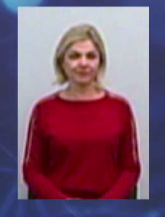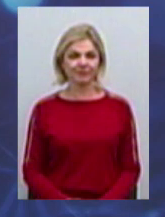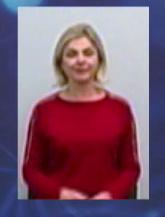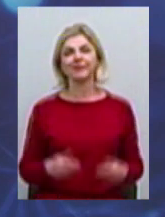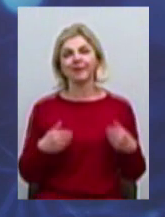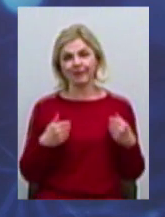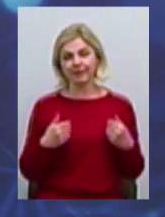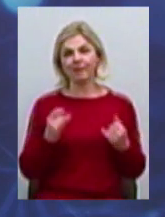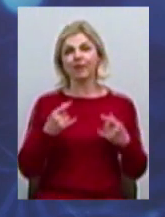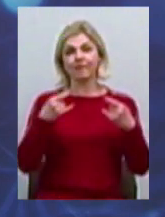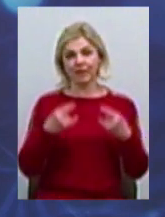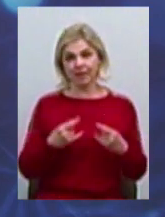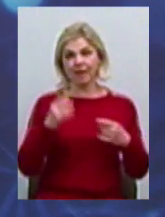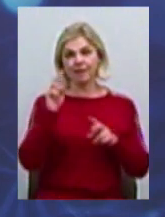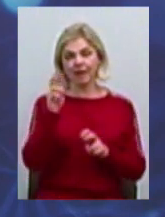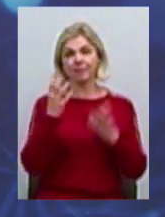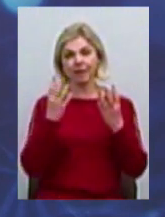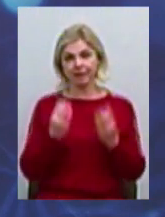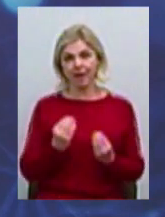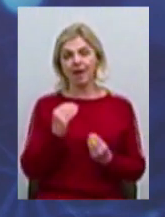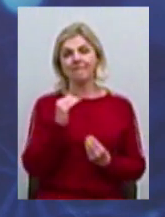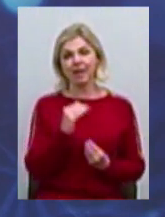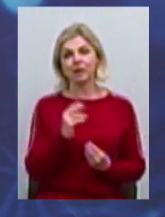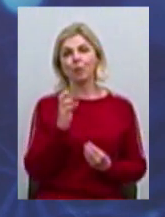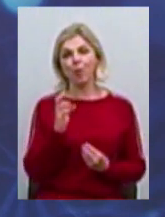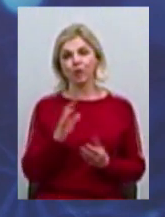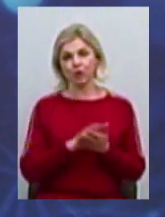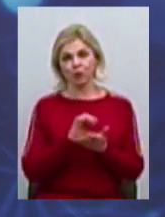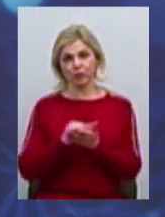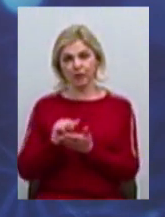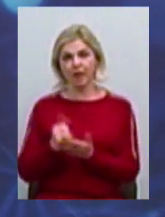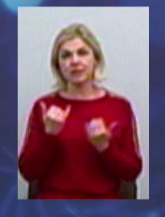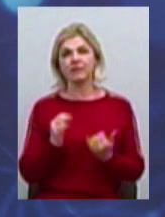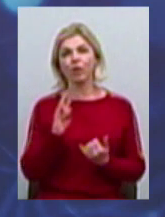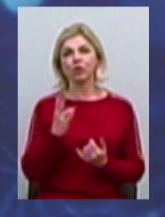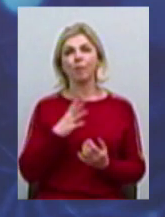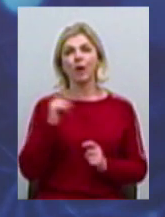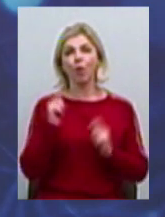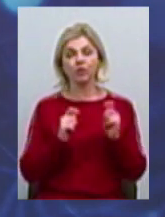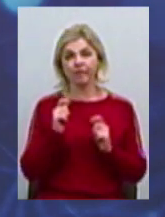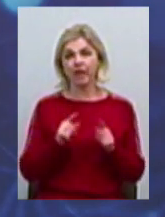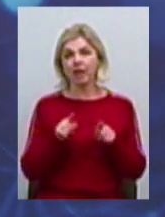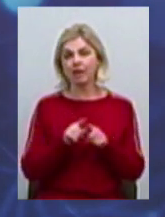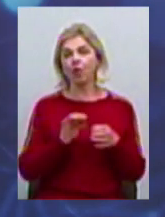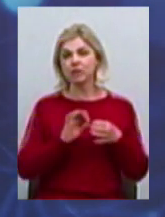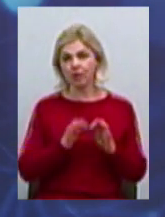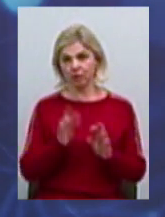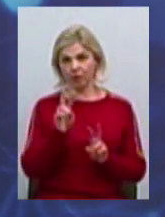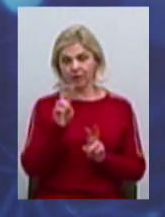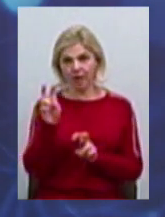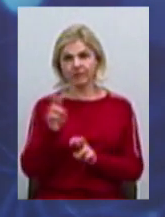Вітаю в прямому ефірі тема дня, я Федір Бондар. Сьогодні в Миколаїві відбулась конференція із такою, на перший погляд, складною назвою